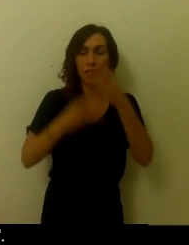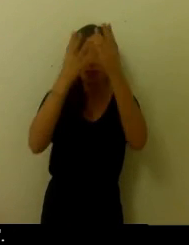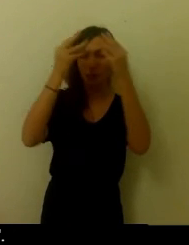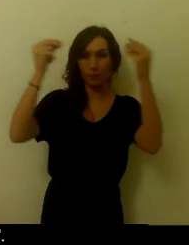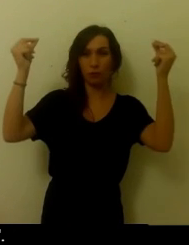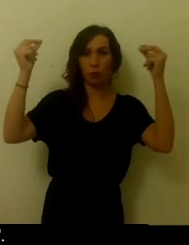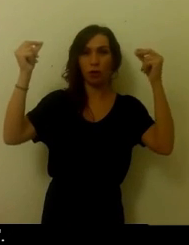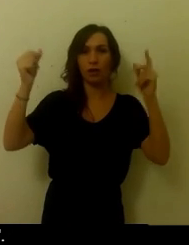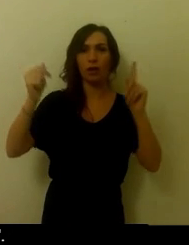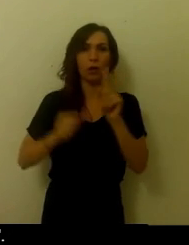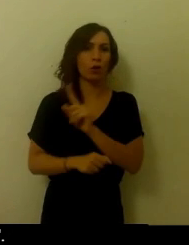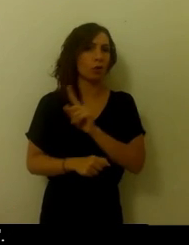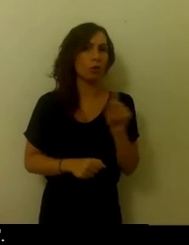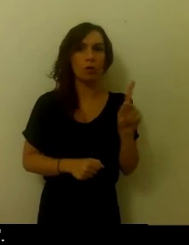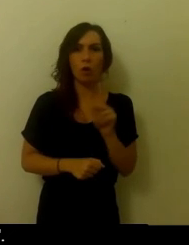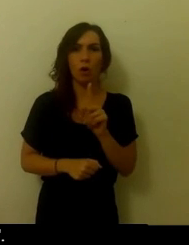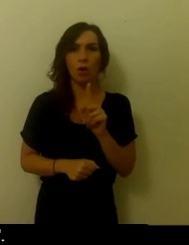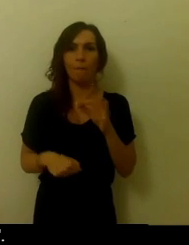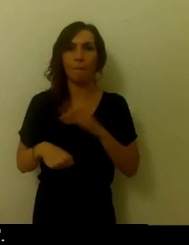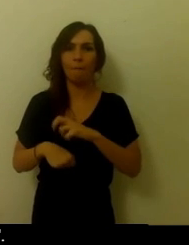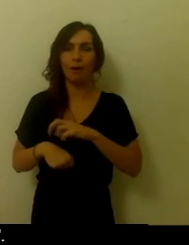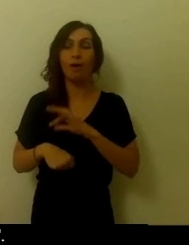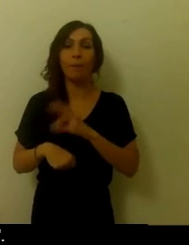non la mera assenza di malattia.